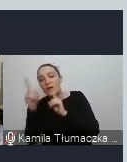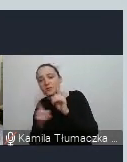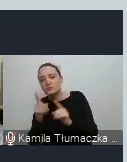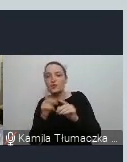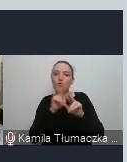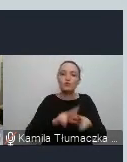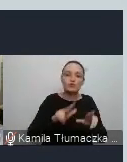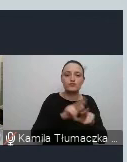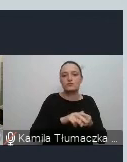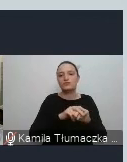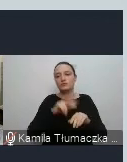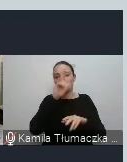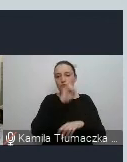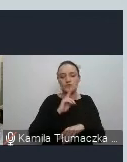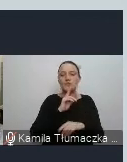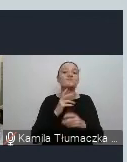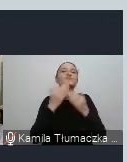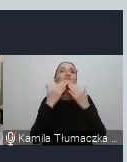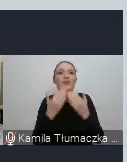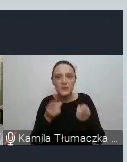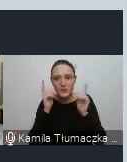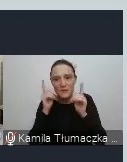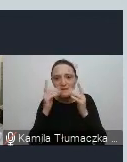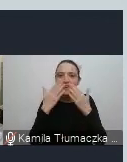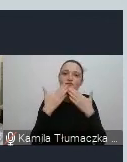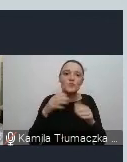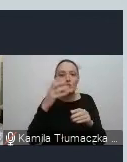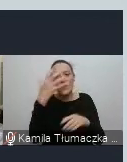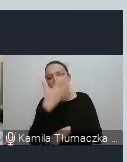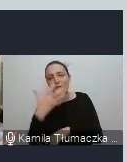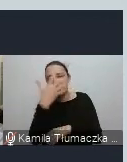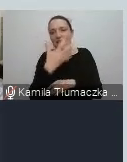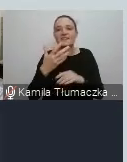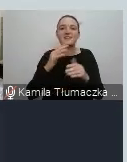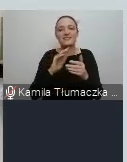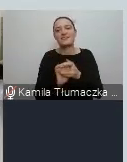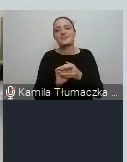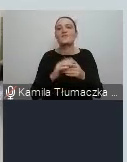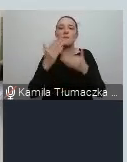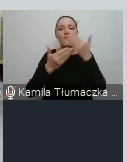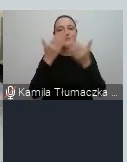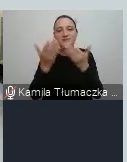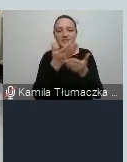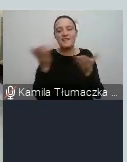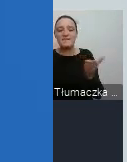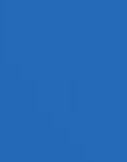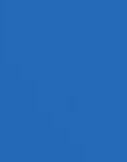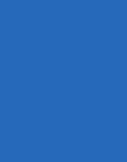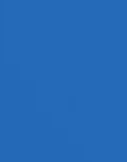Bardzo serdecznie dziękuję za uwagę i bardzo pozdrawiam wszystkich uczestników.